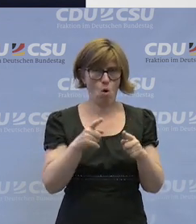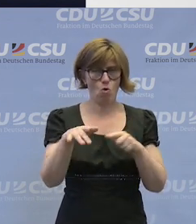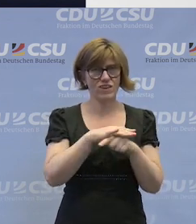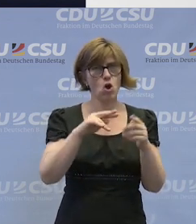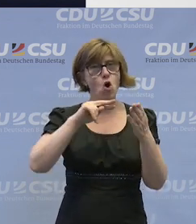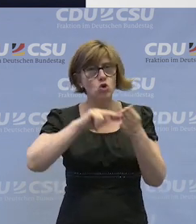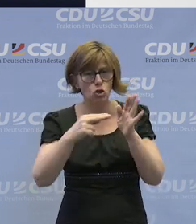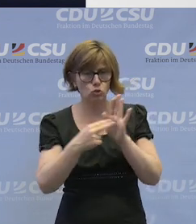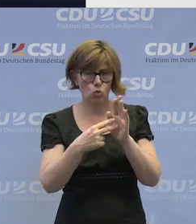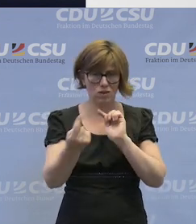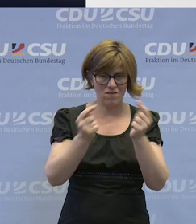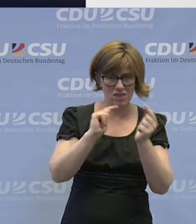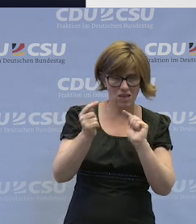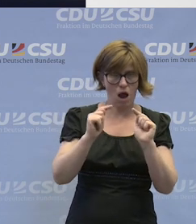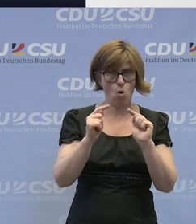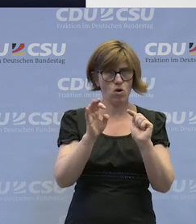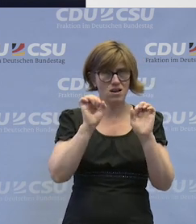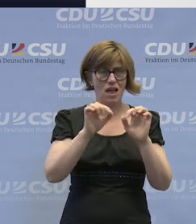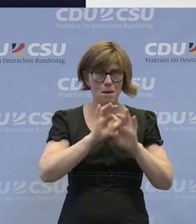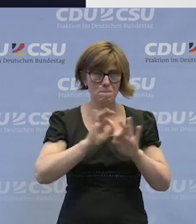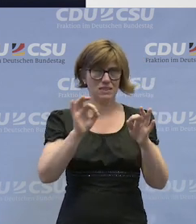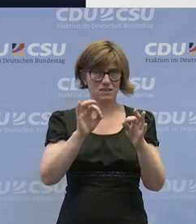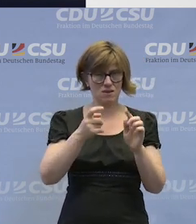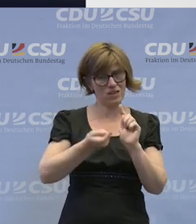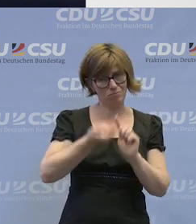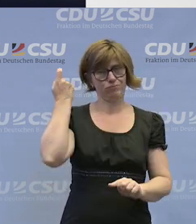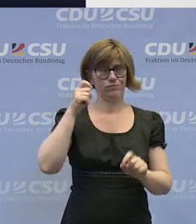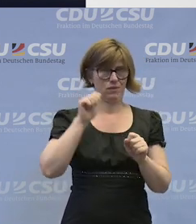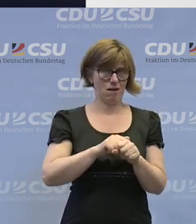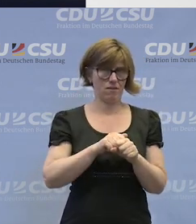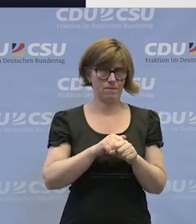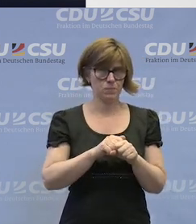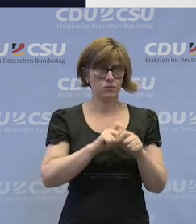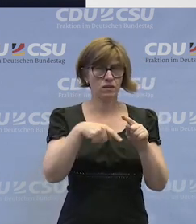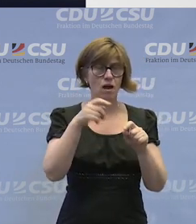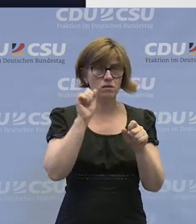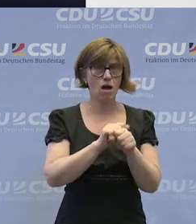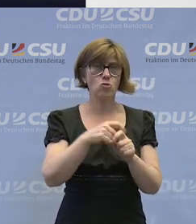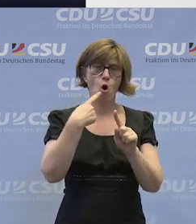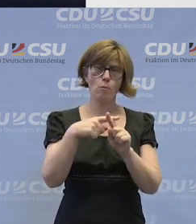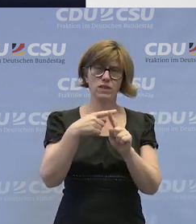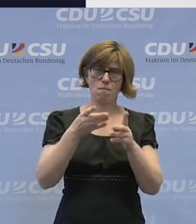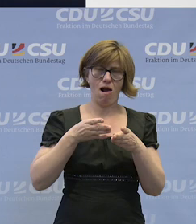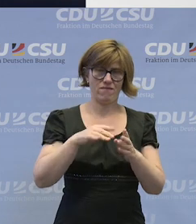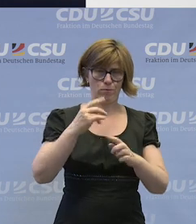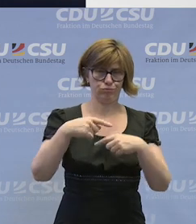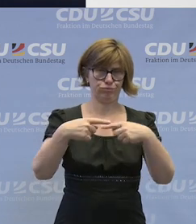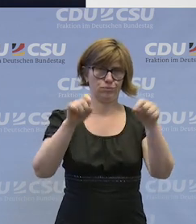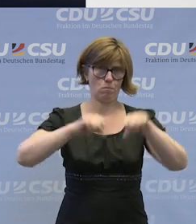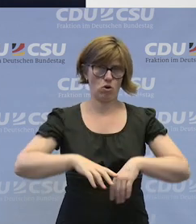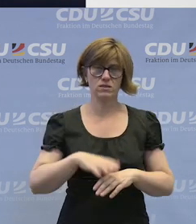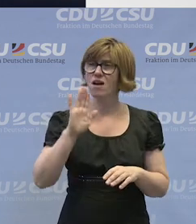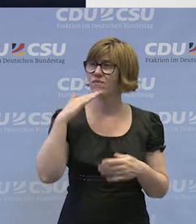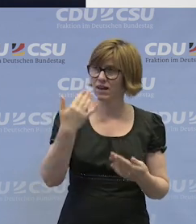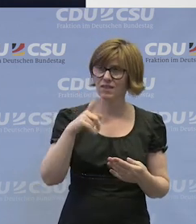konstruktiven Dialog das Beste dann auch herauszuholen, um dann auch wirklich den optimalen Weg zu gehen. Vielen